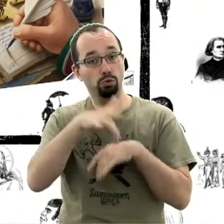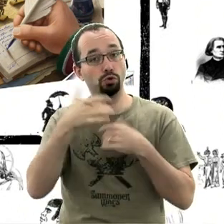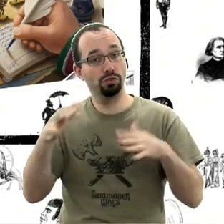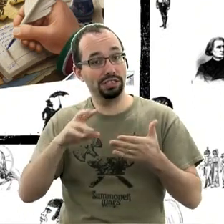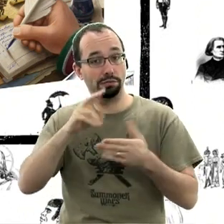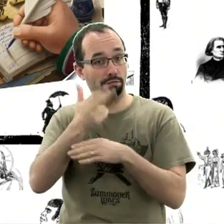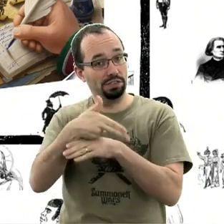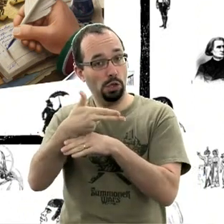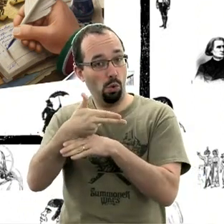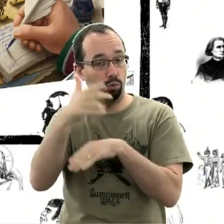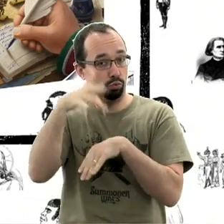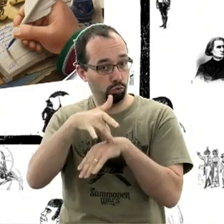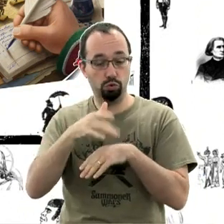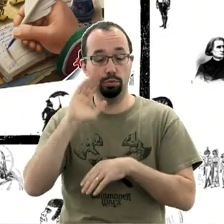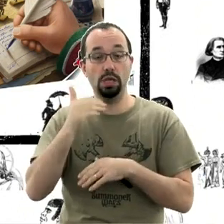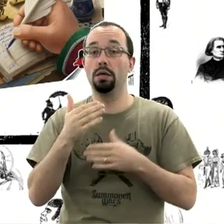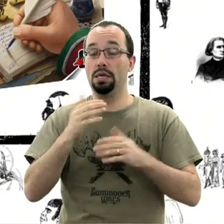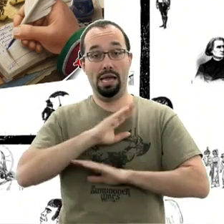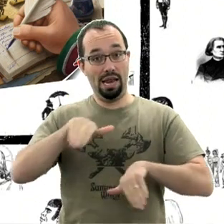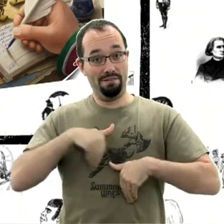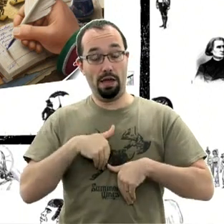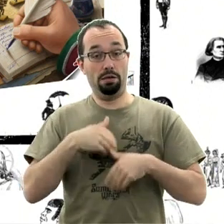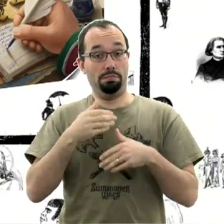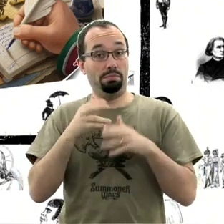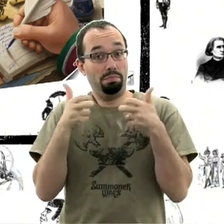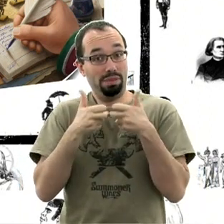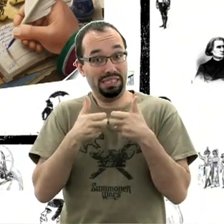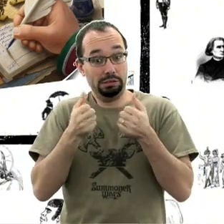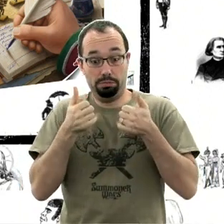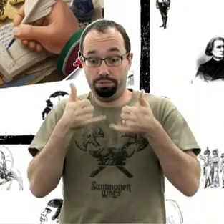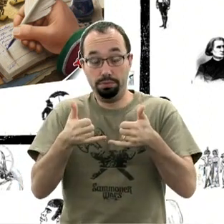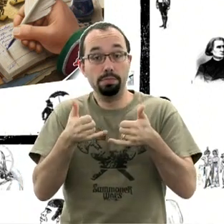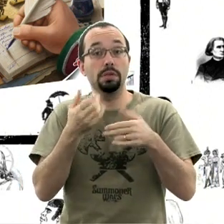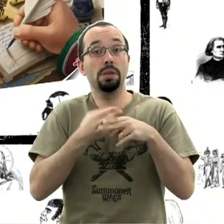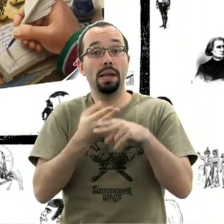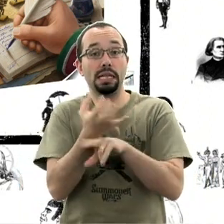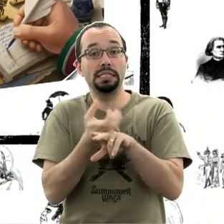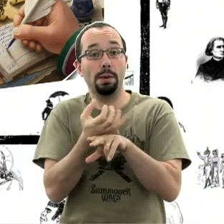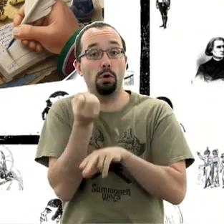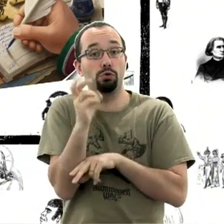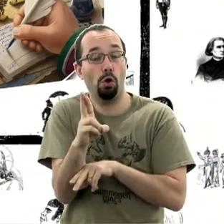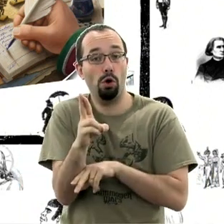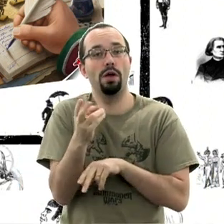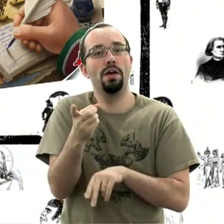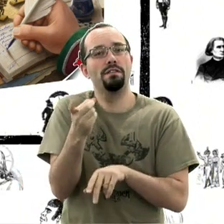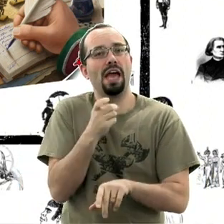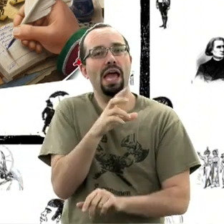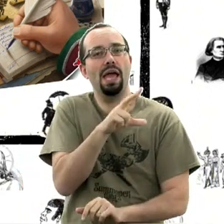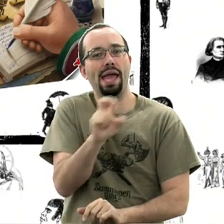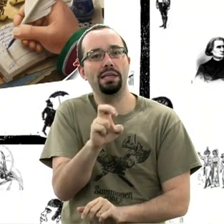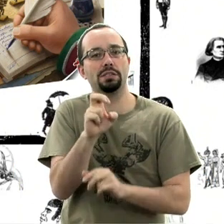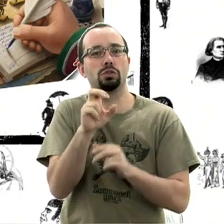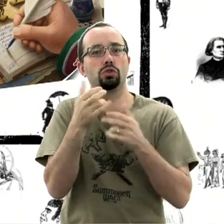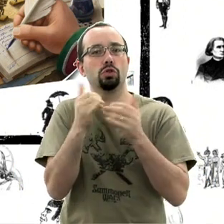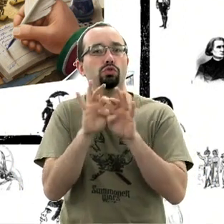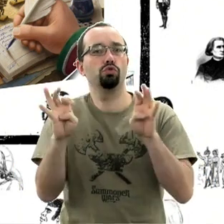C'est un jeu qui a eu un prix à la fin d'année, le diamant d'or, qui est un prix qui a été remis par des anciens du jury des Tritrac d